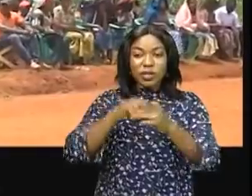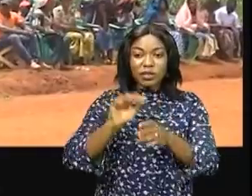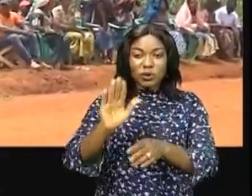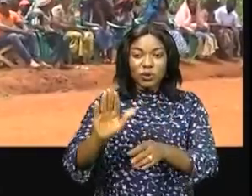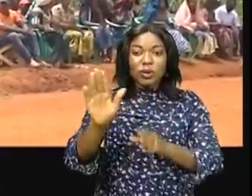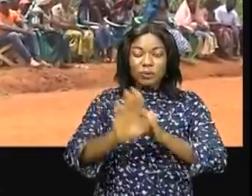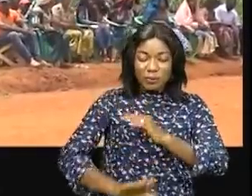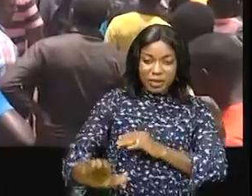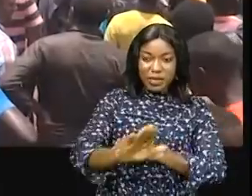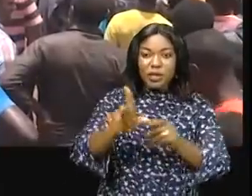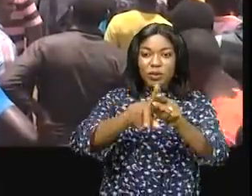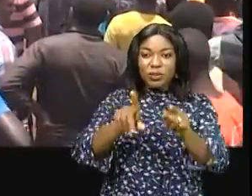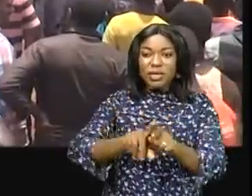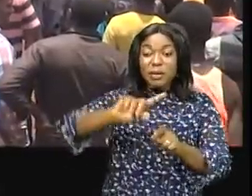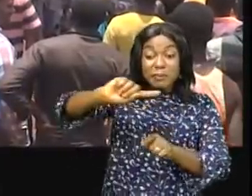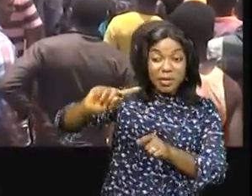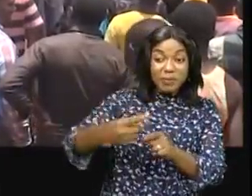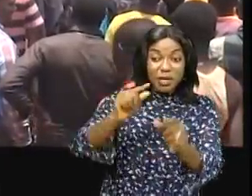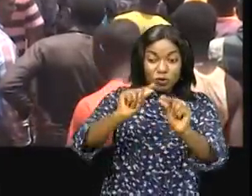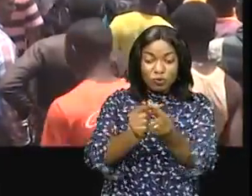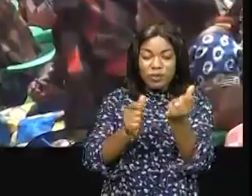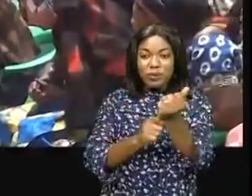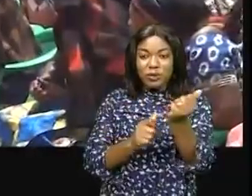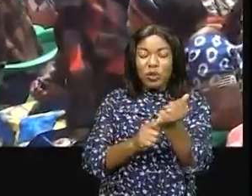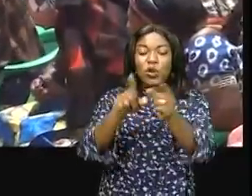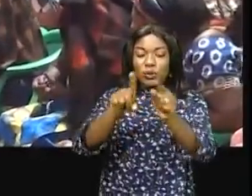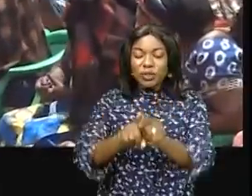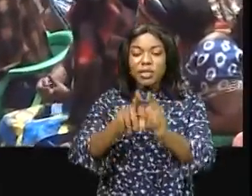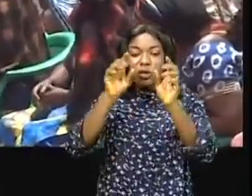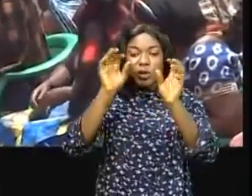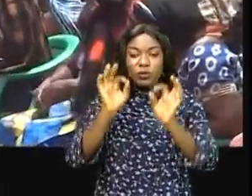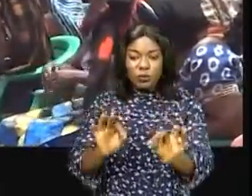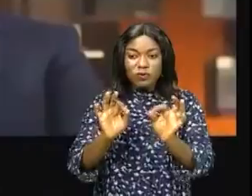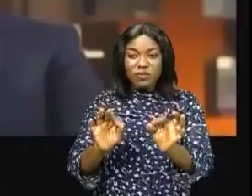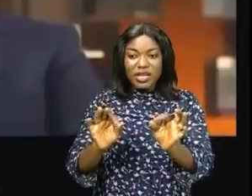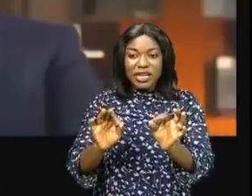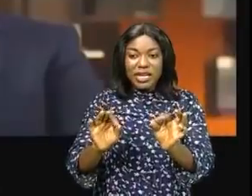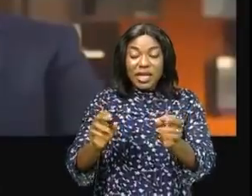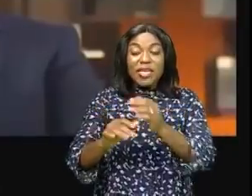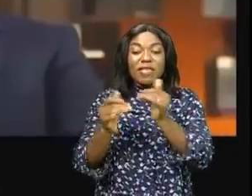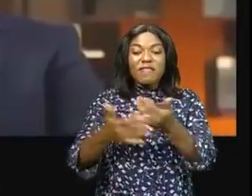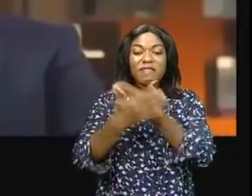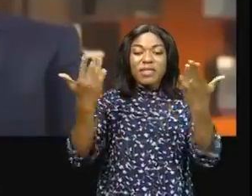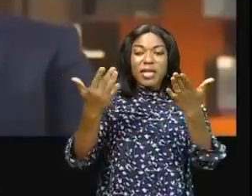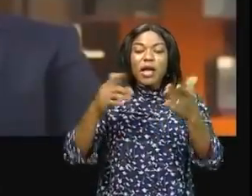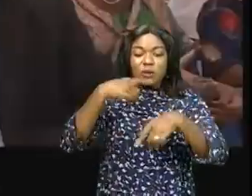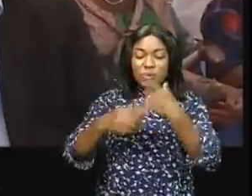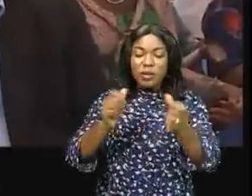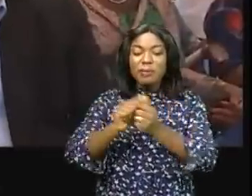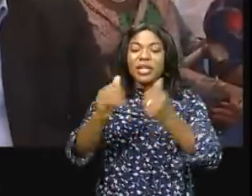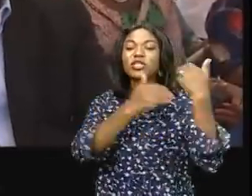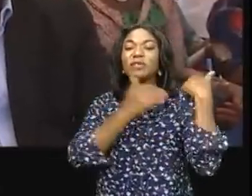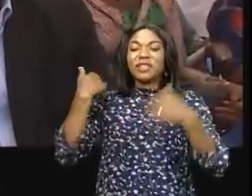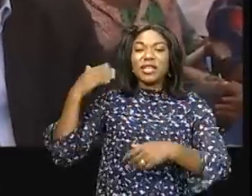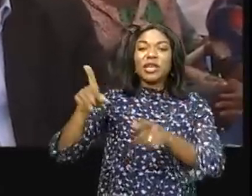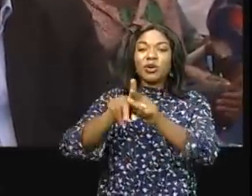Au-delà de cette première catégorie, d'autres occupants devront rejoindre la nouvelle cité en commençant par le chef de l'État, les